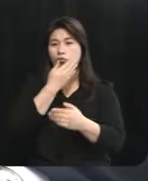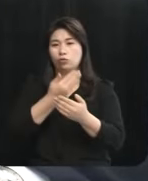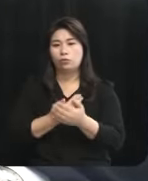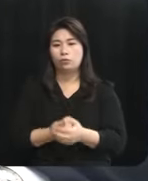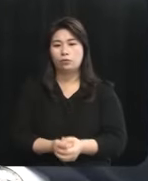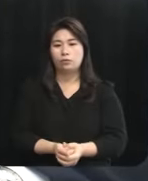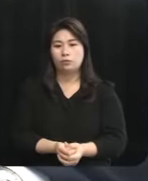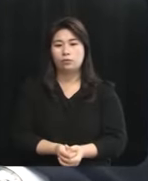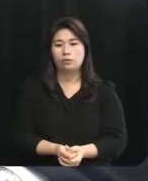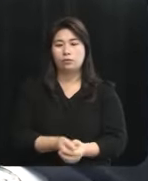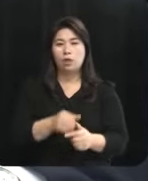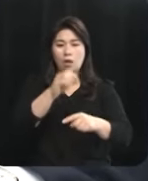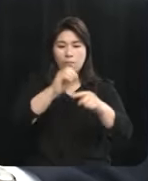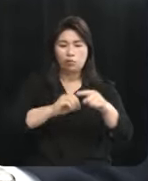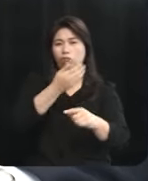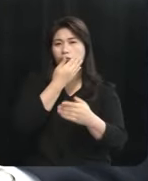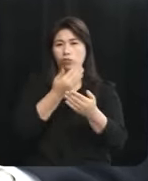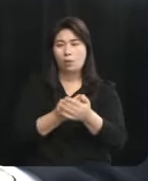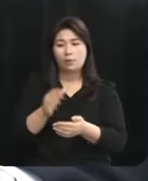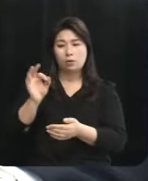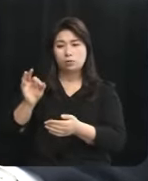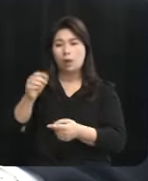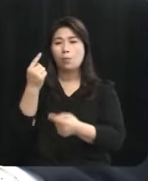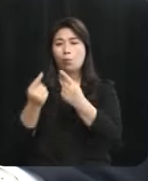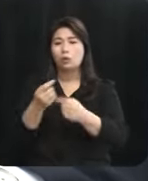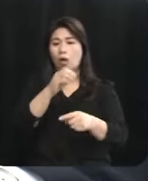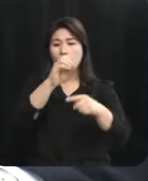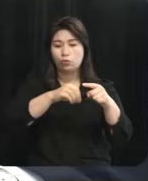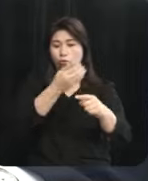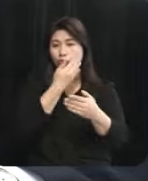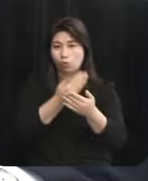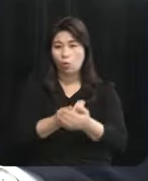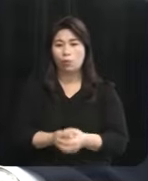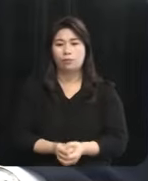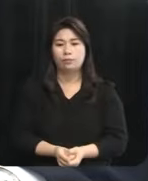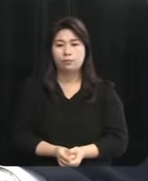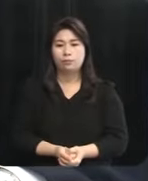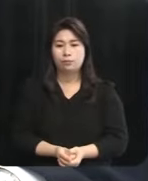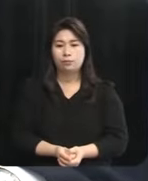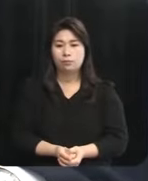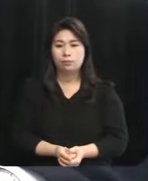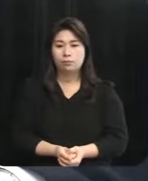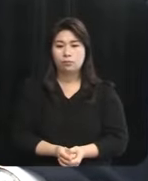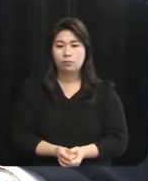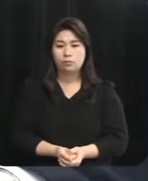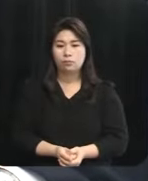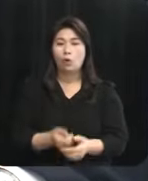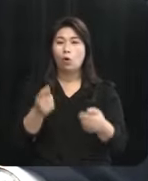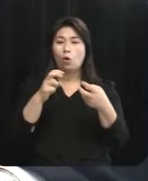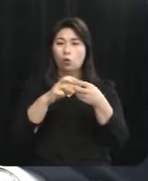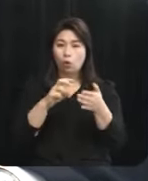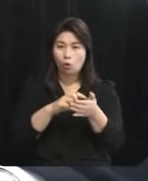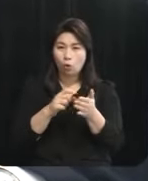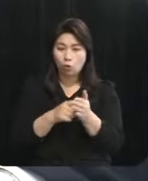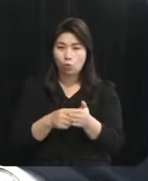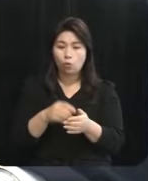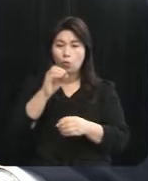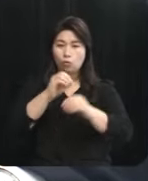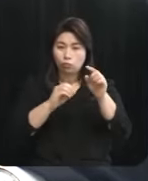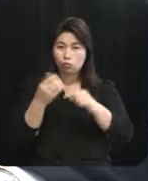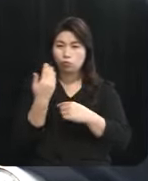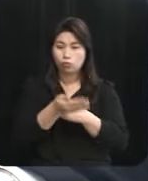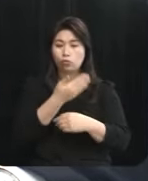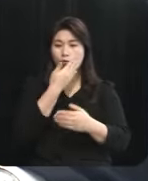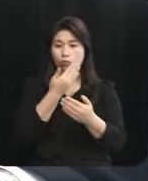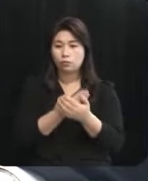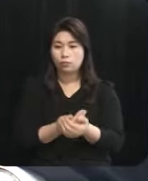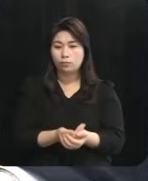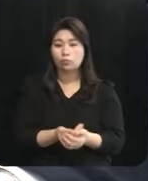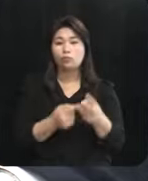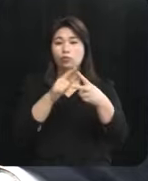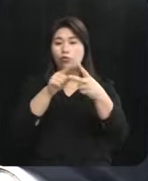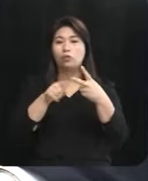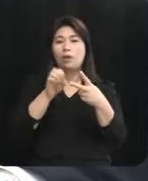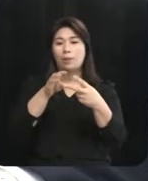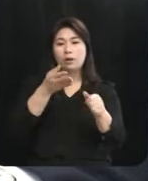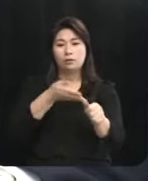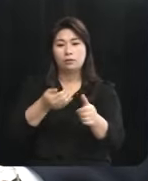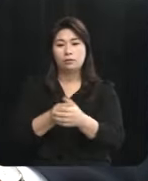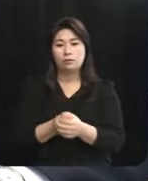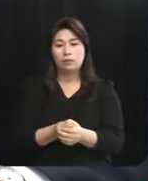주세요